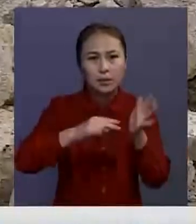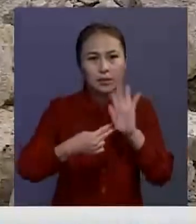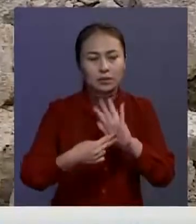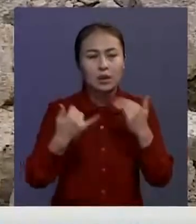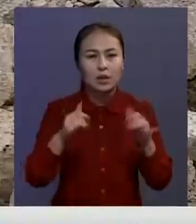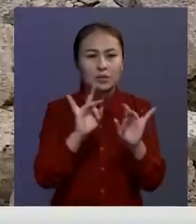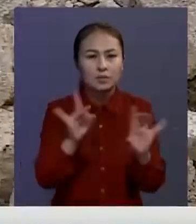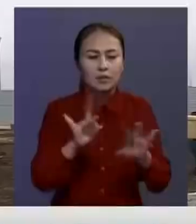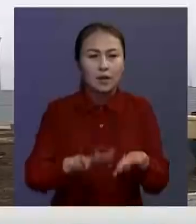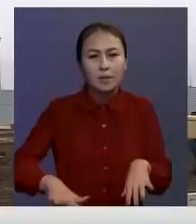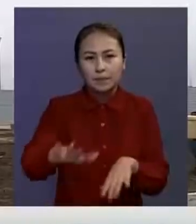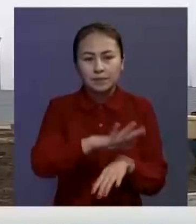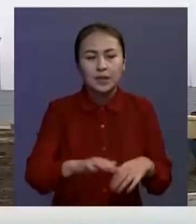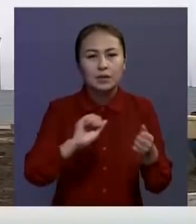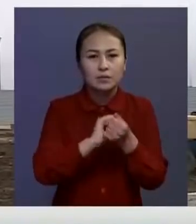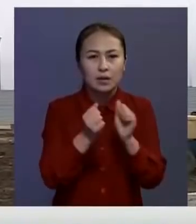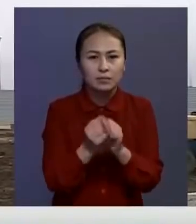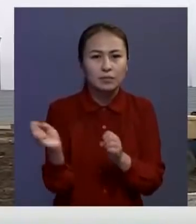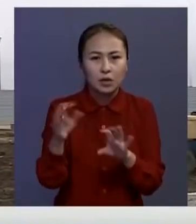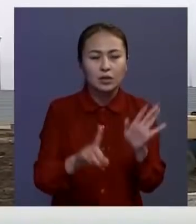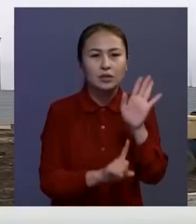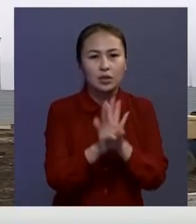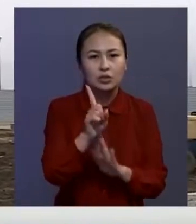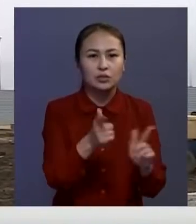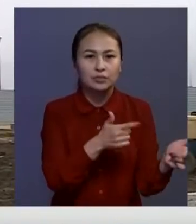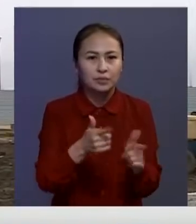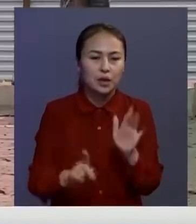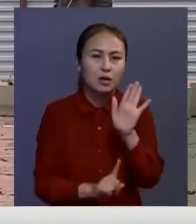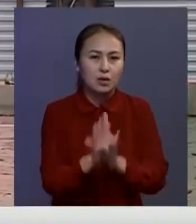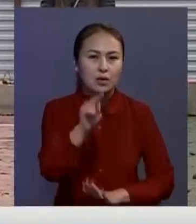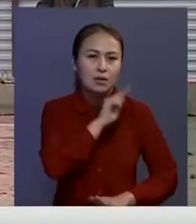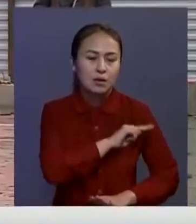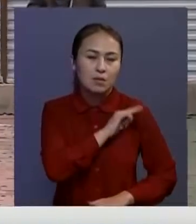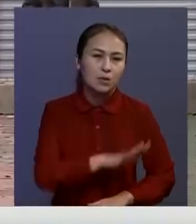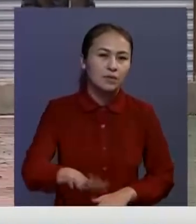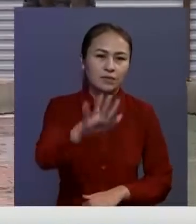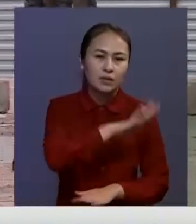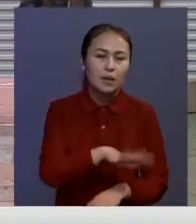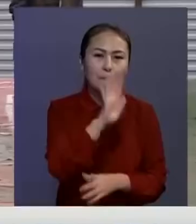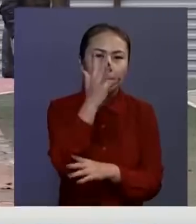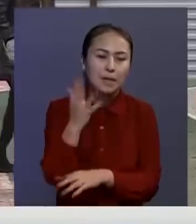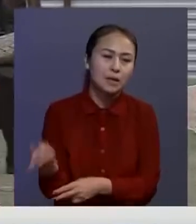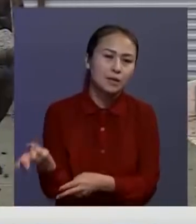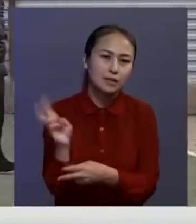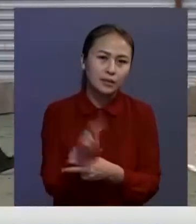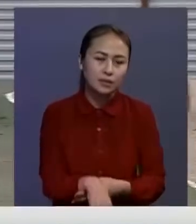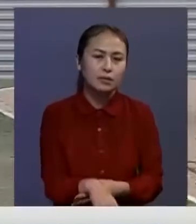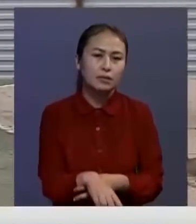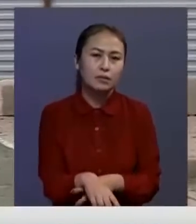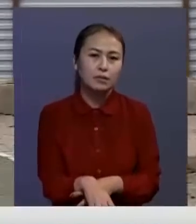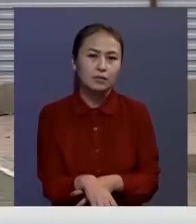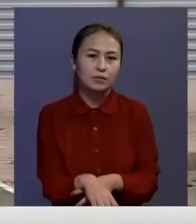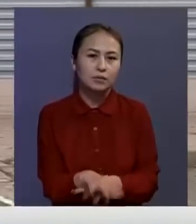Қазір аталған аумаққа таст өгіліп қызу жұмыстар басталып кетті. Әрине бұл қарбалас паркке келгендер үшін қадың үдей